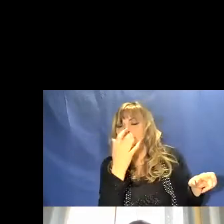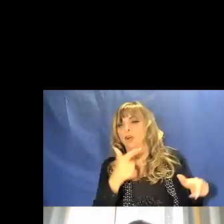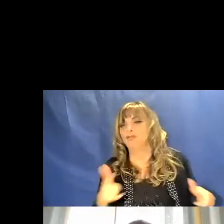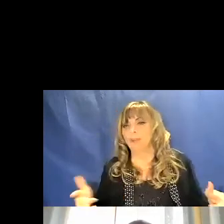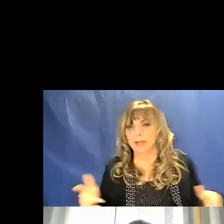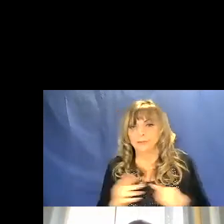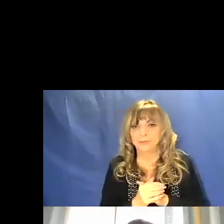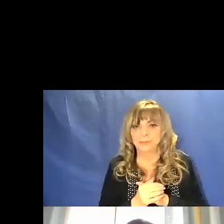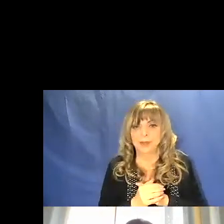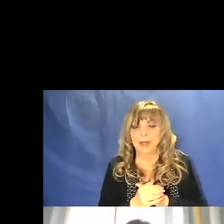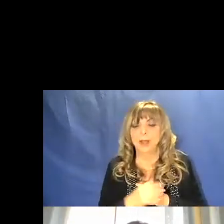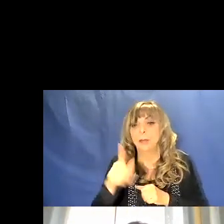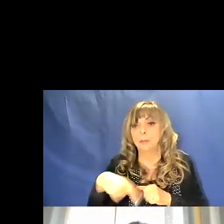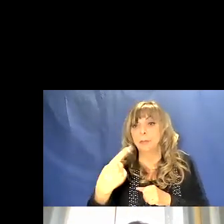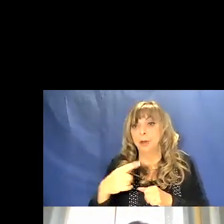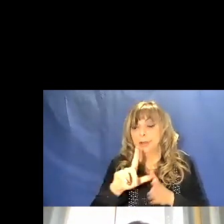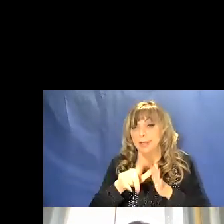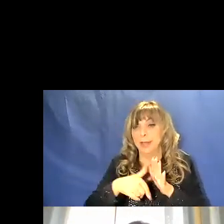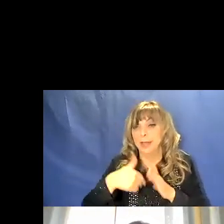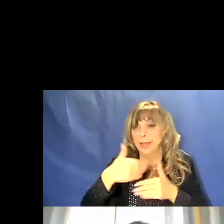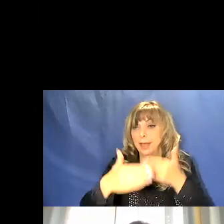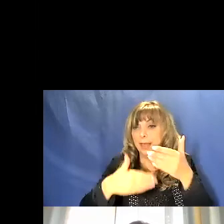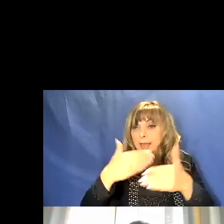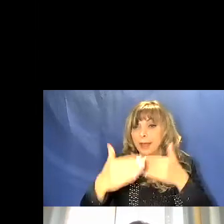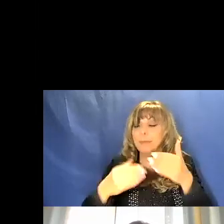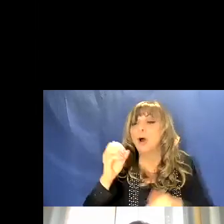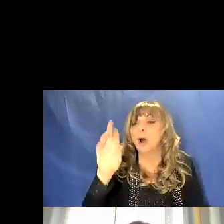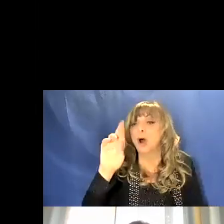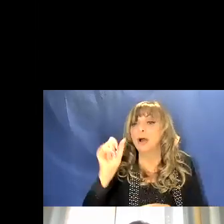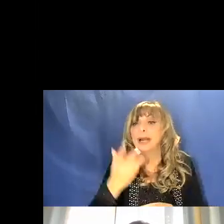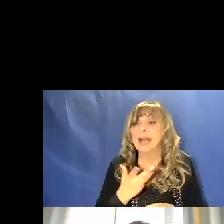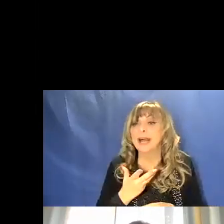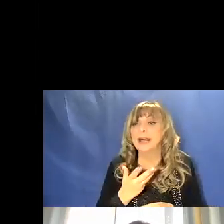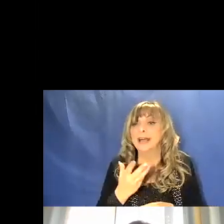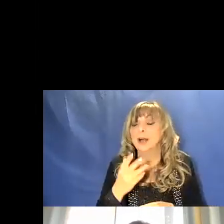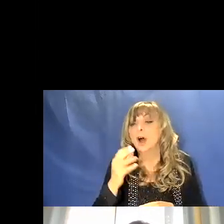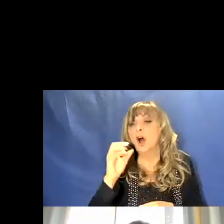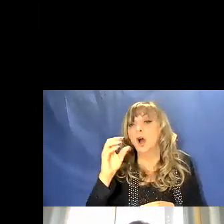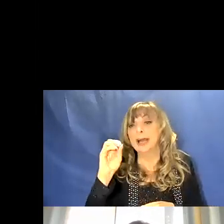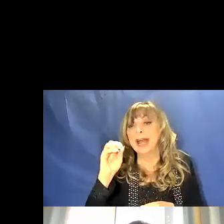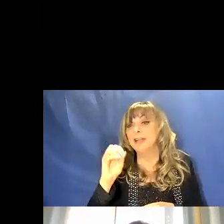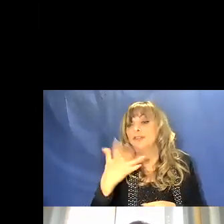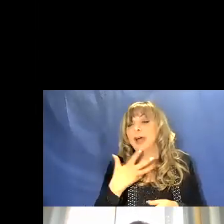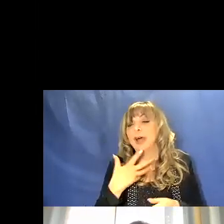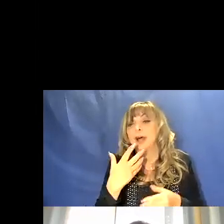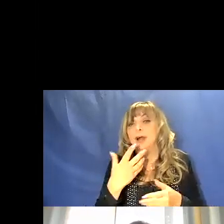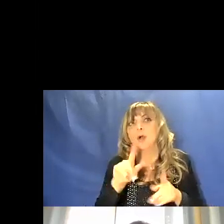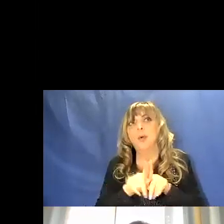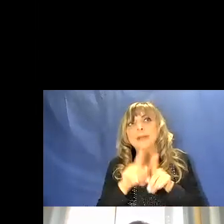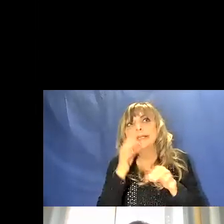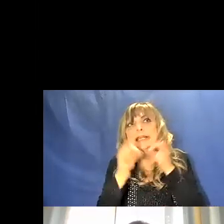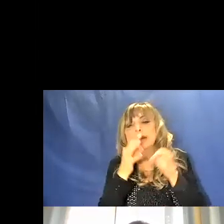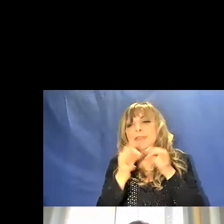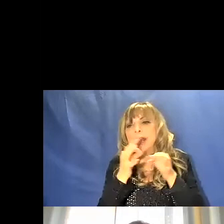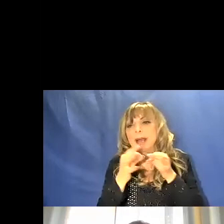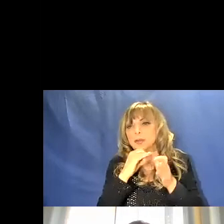poi nel tempo un significato simbolico il rosso ecco e nella chiacchierata di